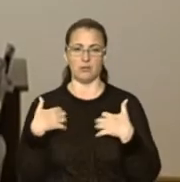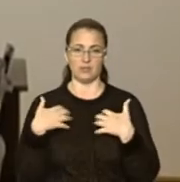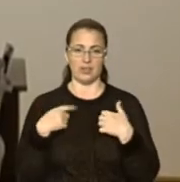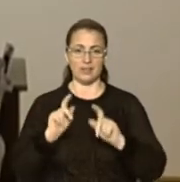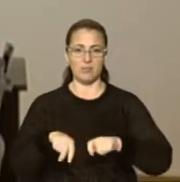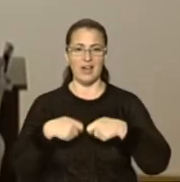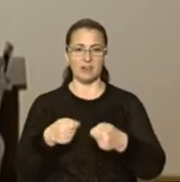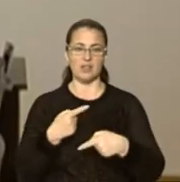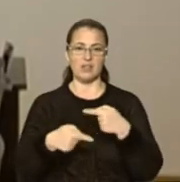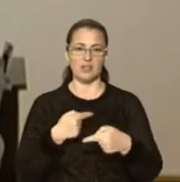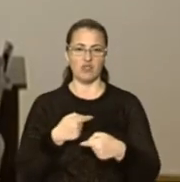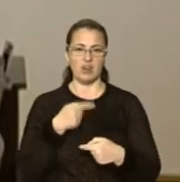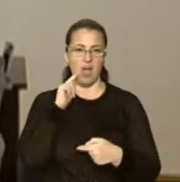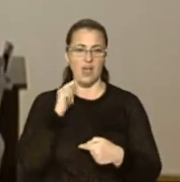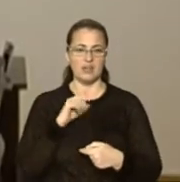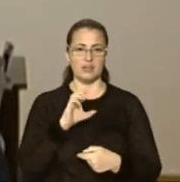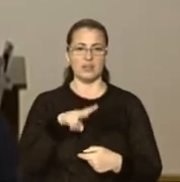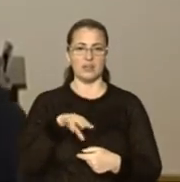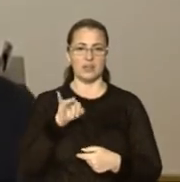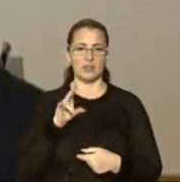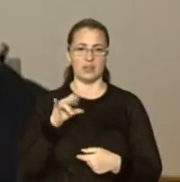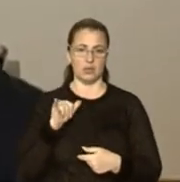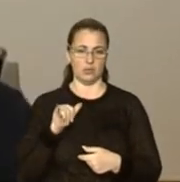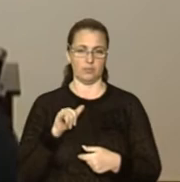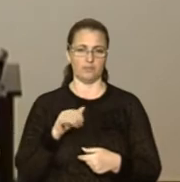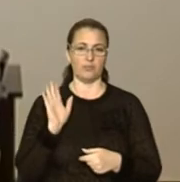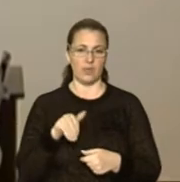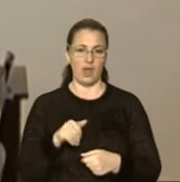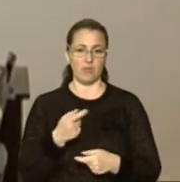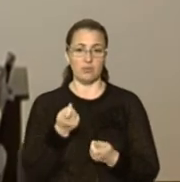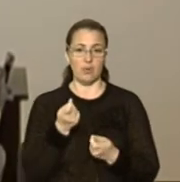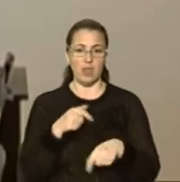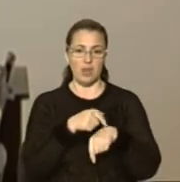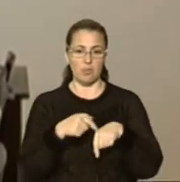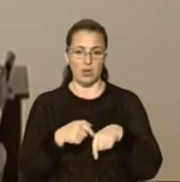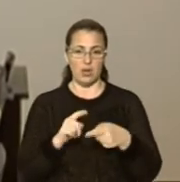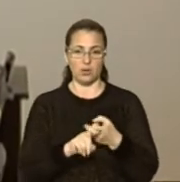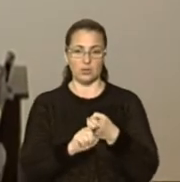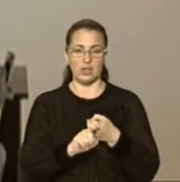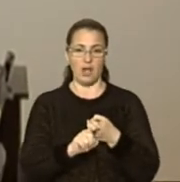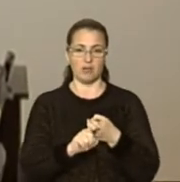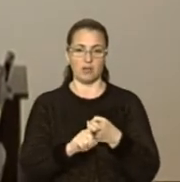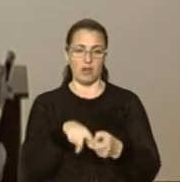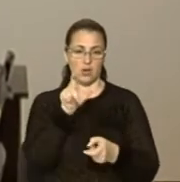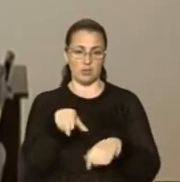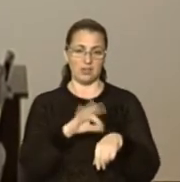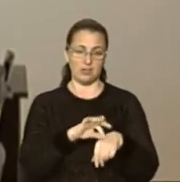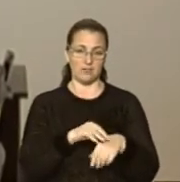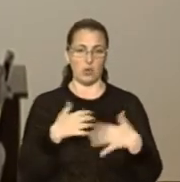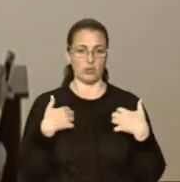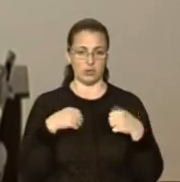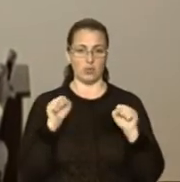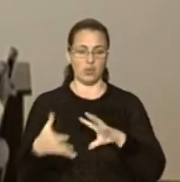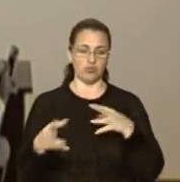Передається через слину, тобто навіть маленький подряпинний, маленький контакт людини з хворою твариною може